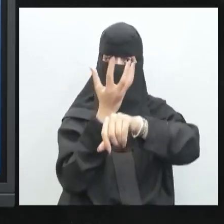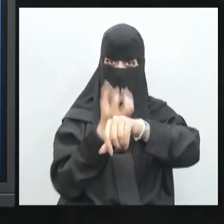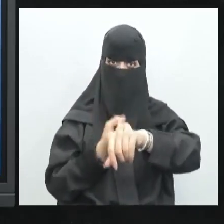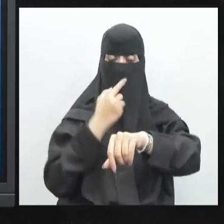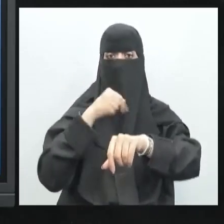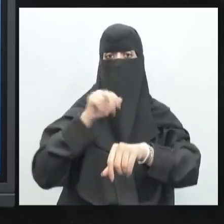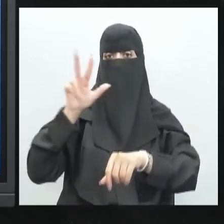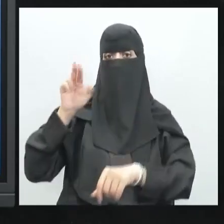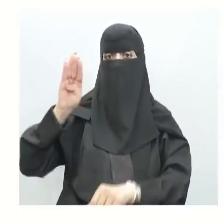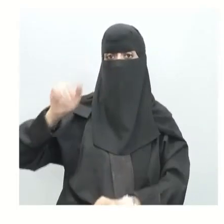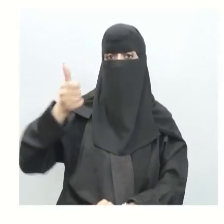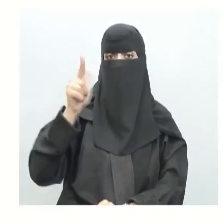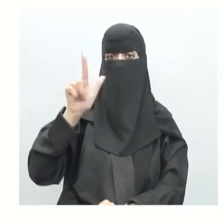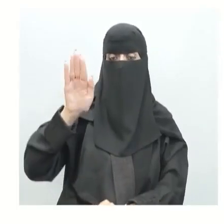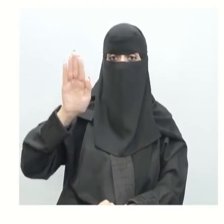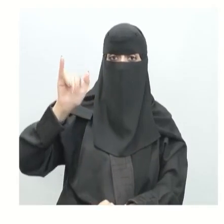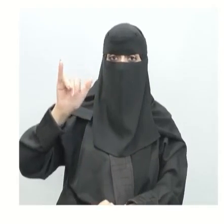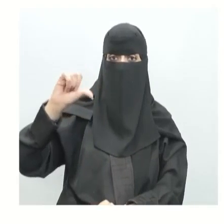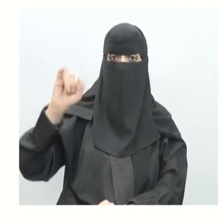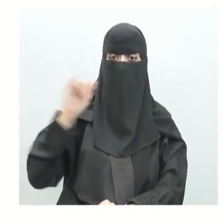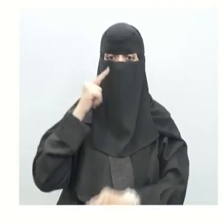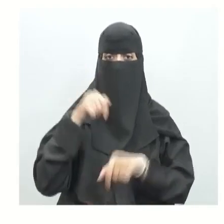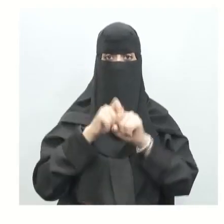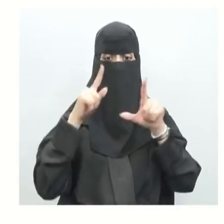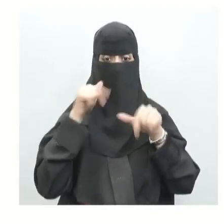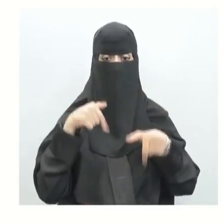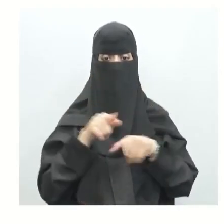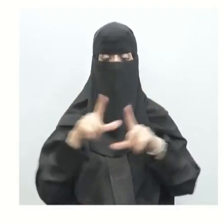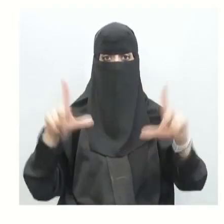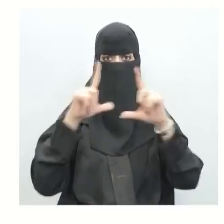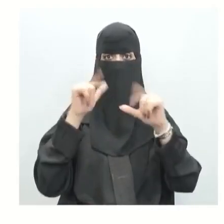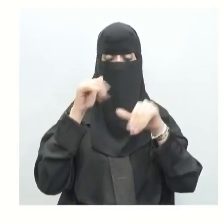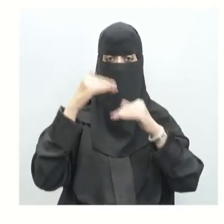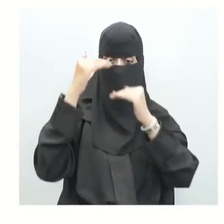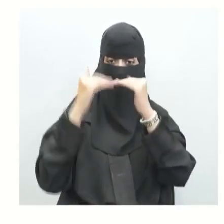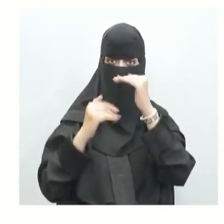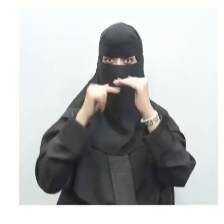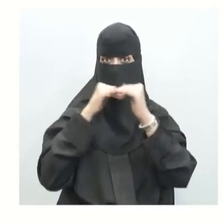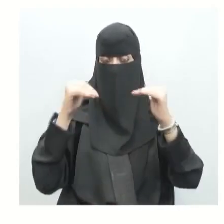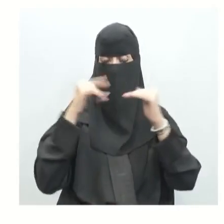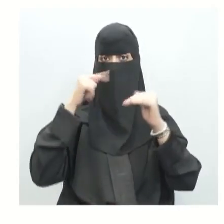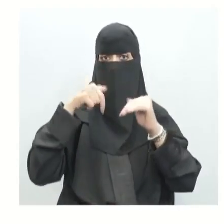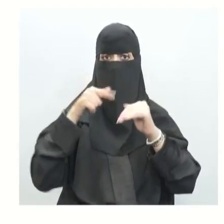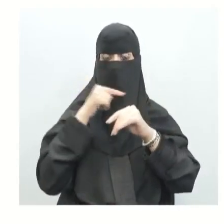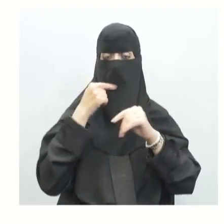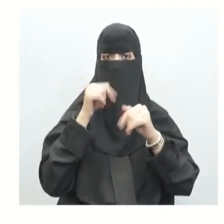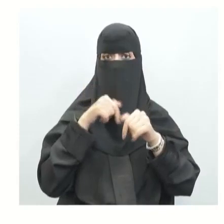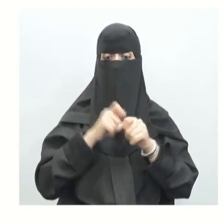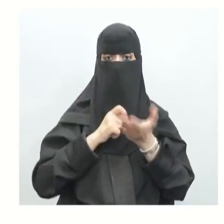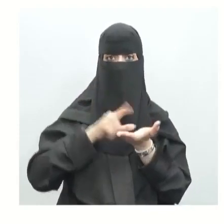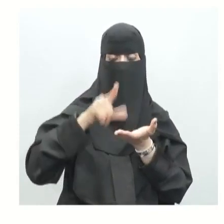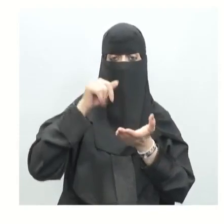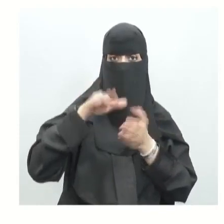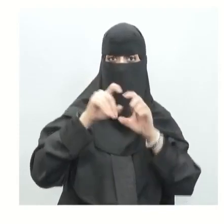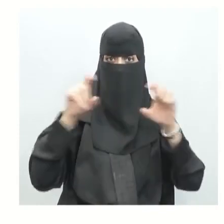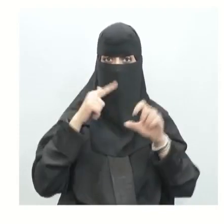هذا الكاليسيوم ومثل ما يظهر معنا هنا على الشاشة عندما ينخفض مستوى الكاليسيوم في الدم يطلق العظم